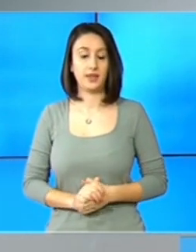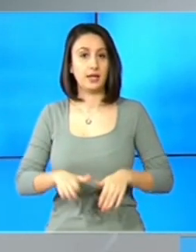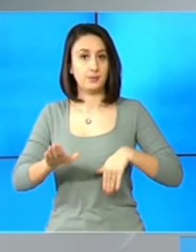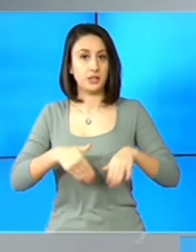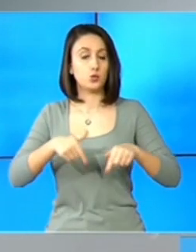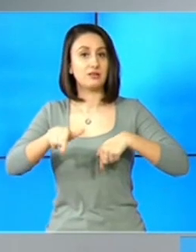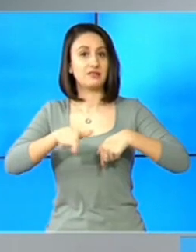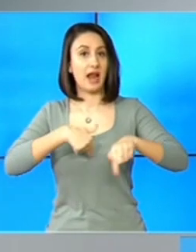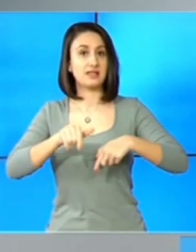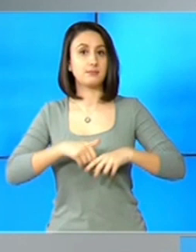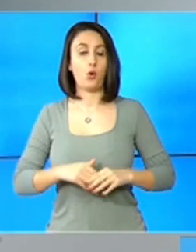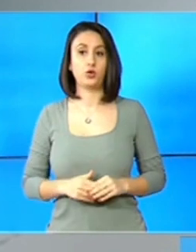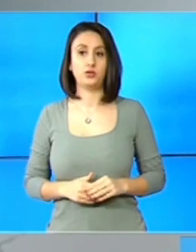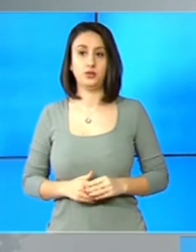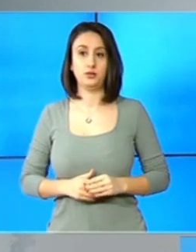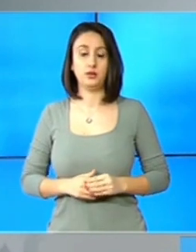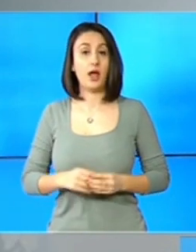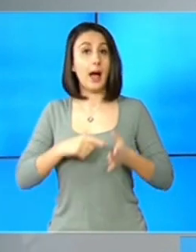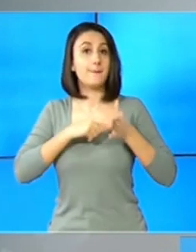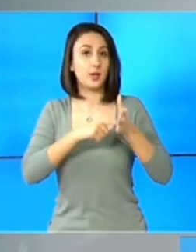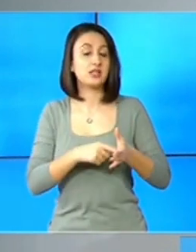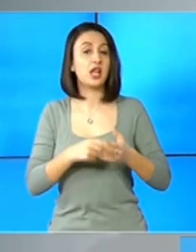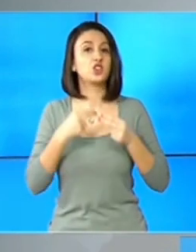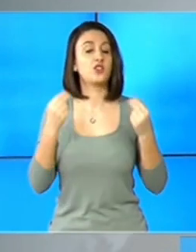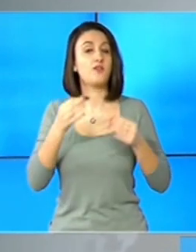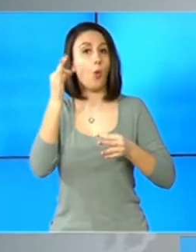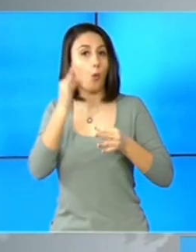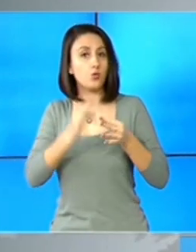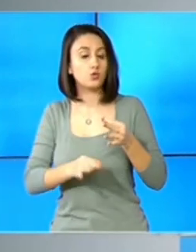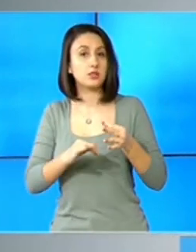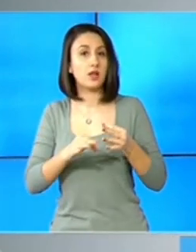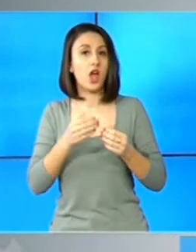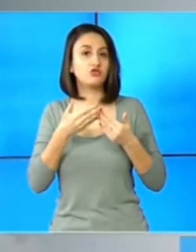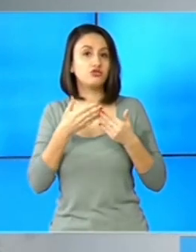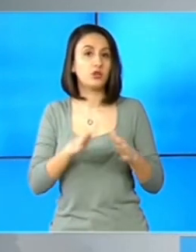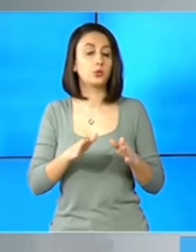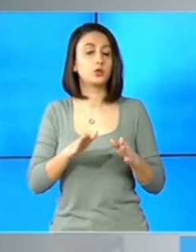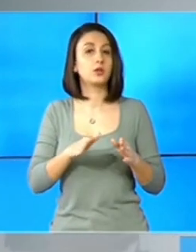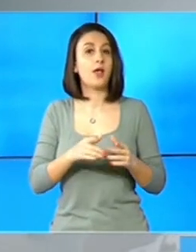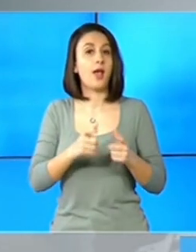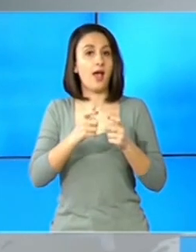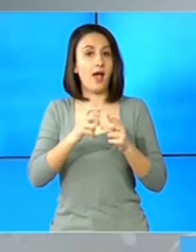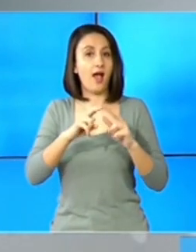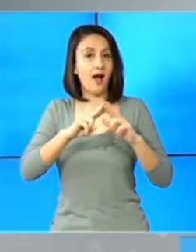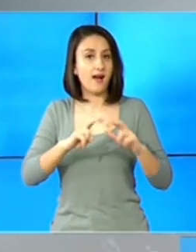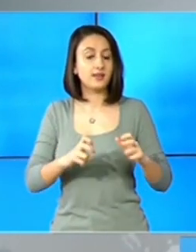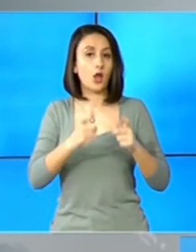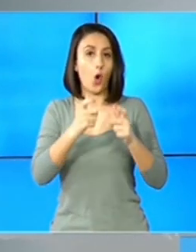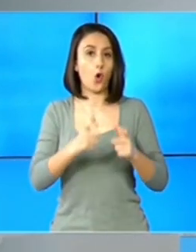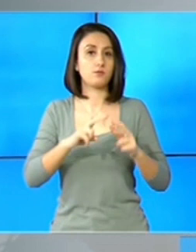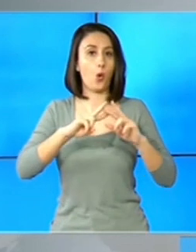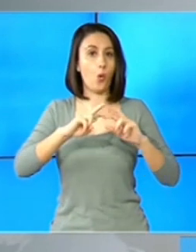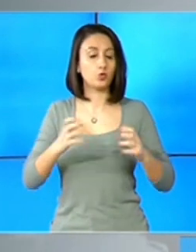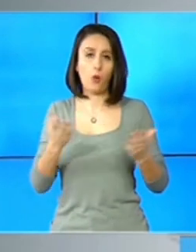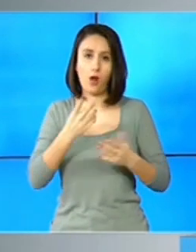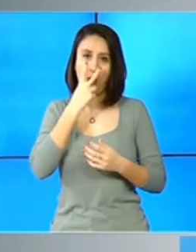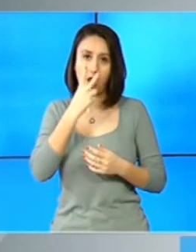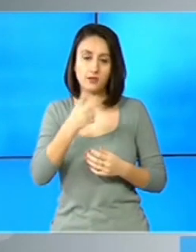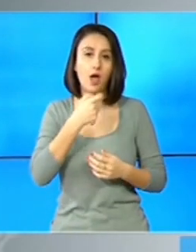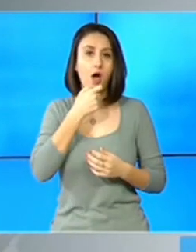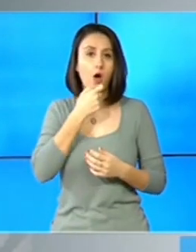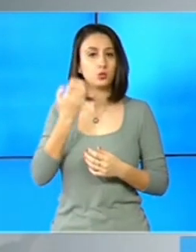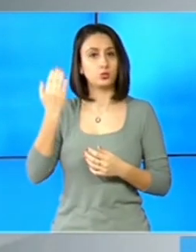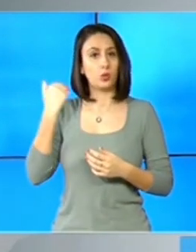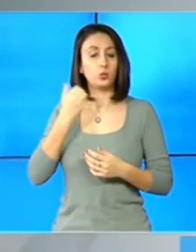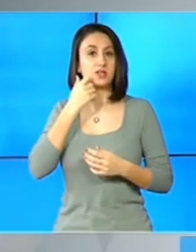Ministrul transporturilor Cătălin Drulă a prezentat câteva concluzii preliminare ale anchetei Corpului de Control la Metrorex, care arată că anul